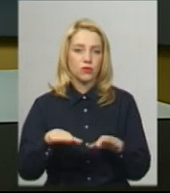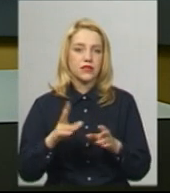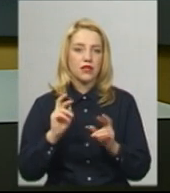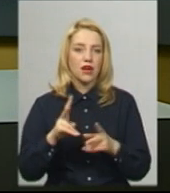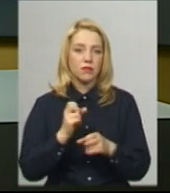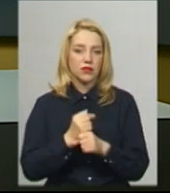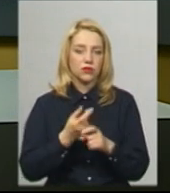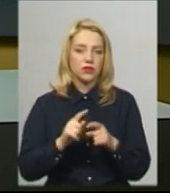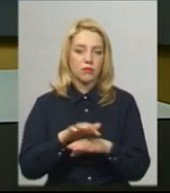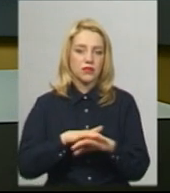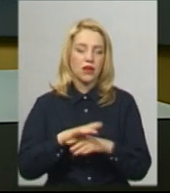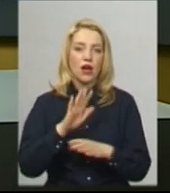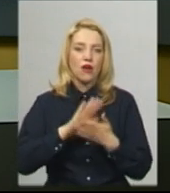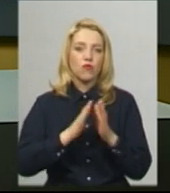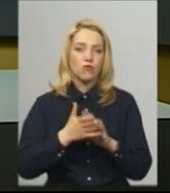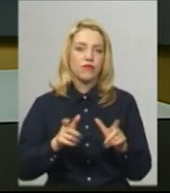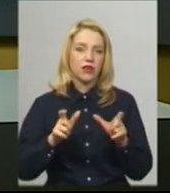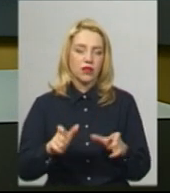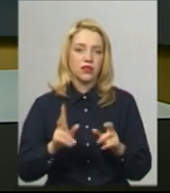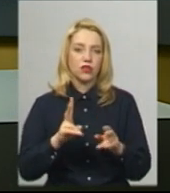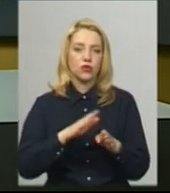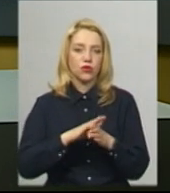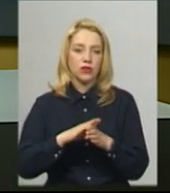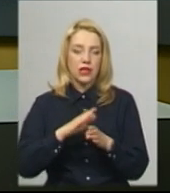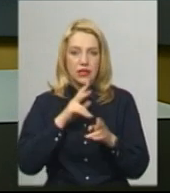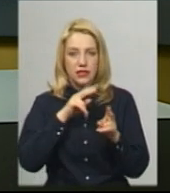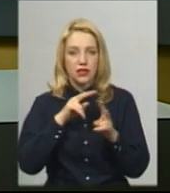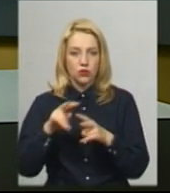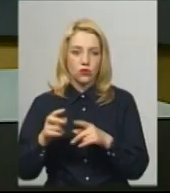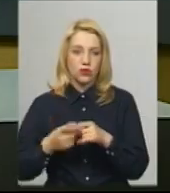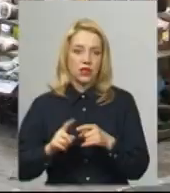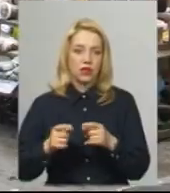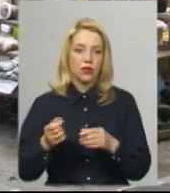карантинних обмежень і хто слідкує за їх дотриманням – далі у сюжеті Лесі Боровець.